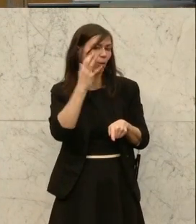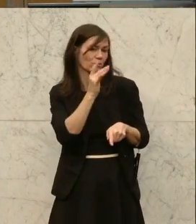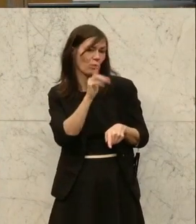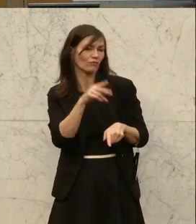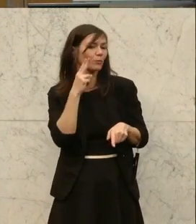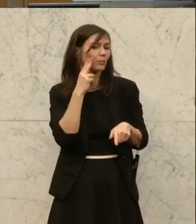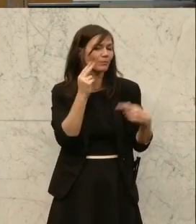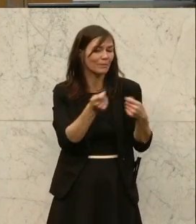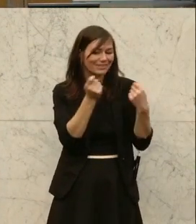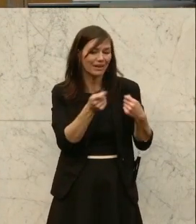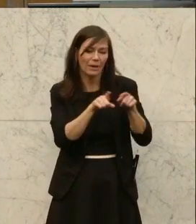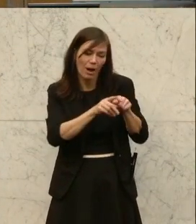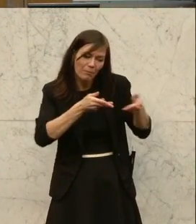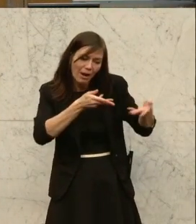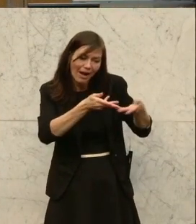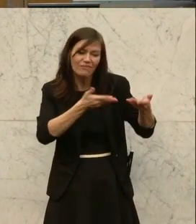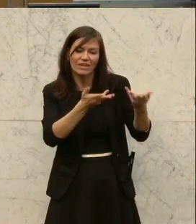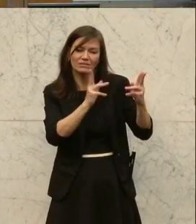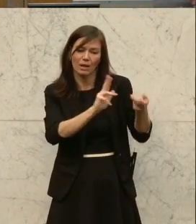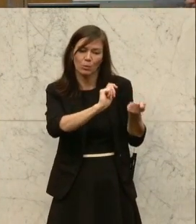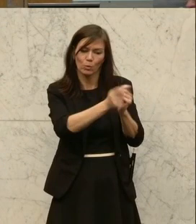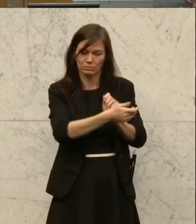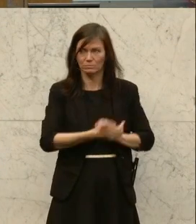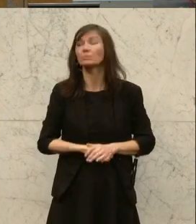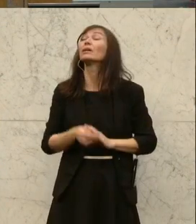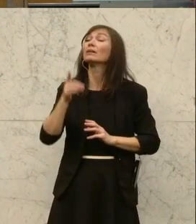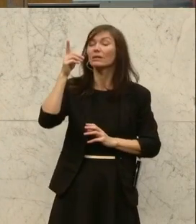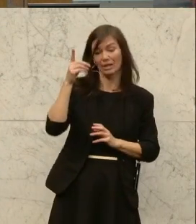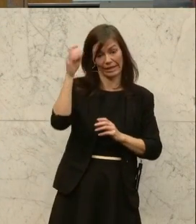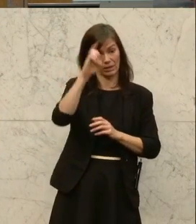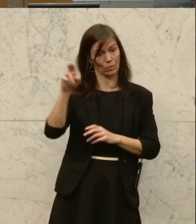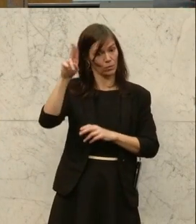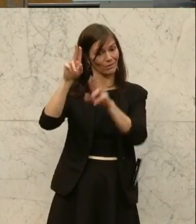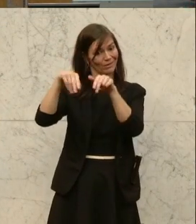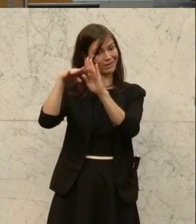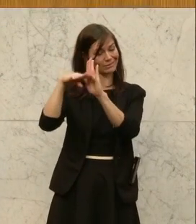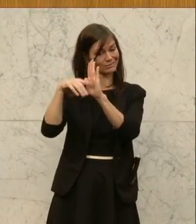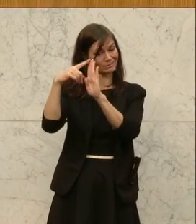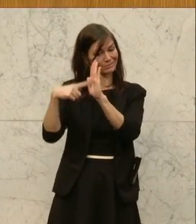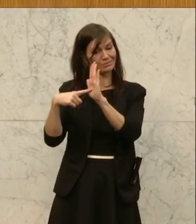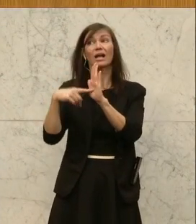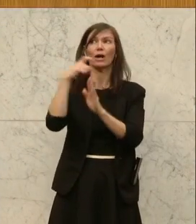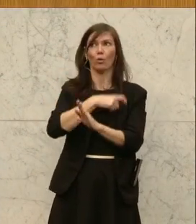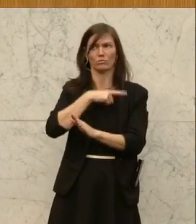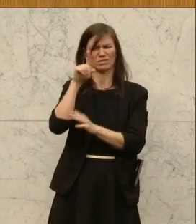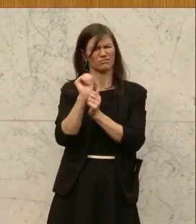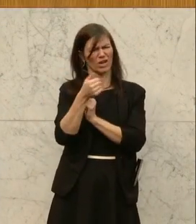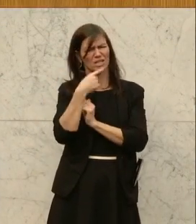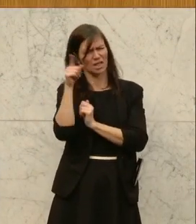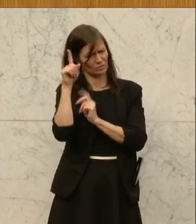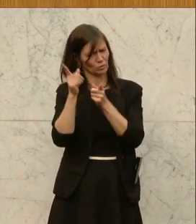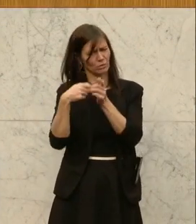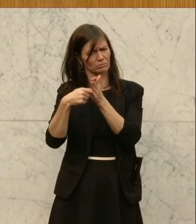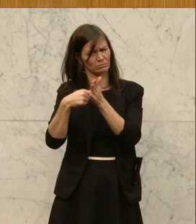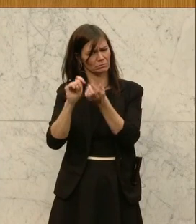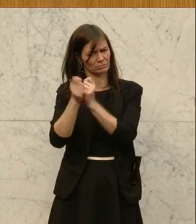auf EU-Ebene einen einheitlichen Rechtsrahmen, der gemäß Ankündigung der Kommission in nächster Zeit überarbeitet wird. Und